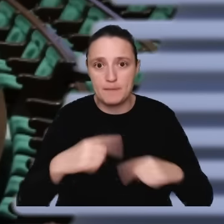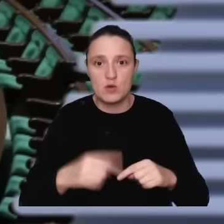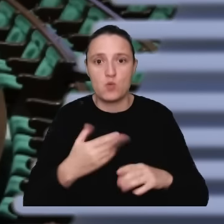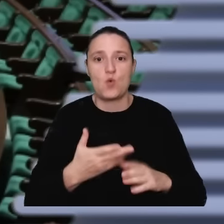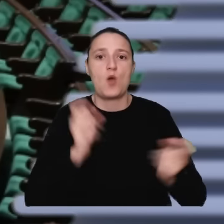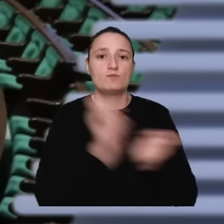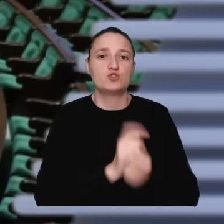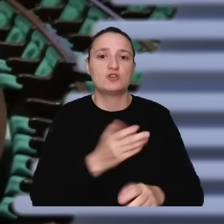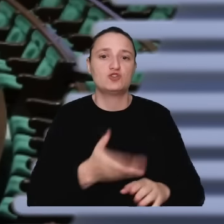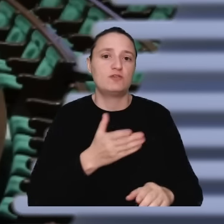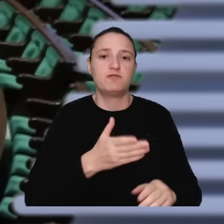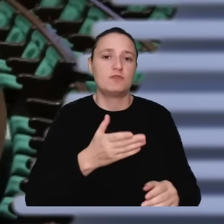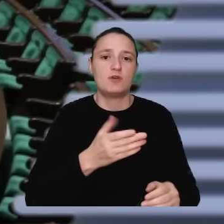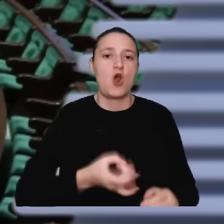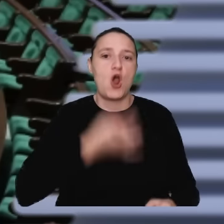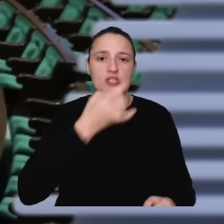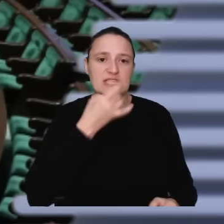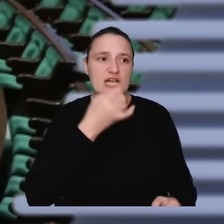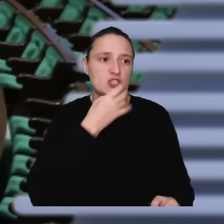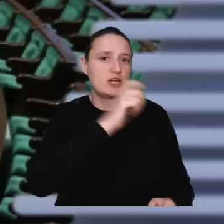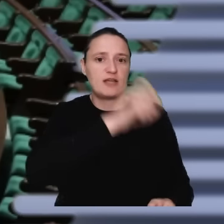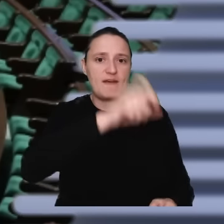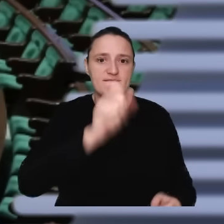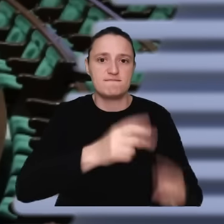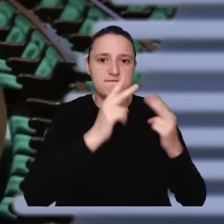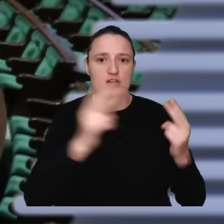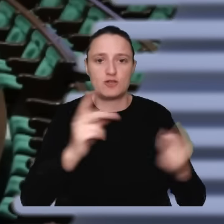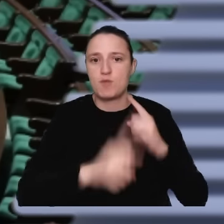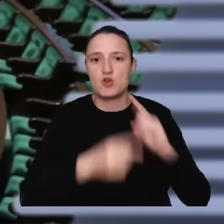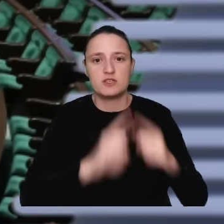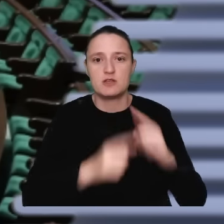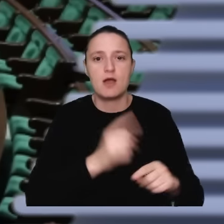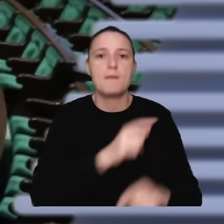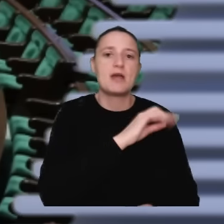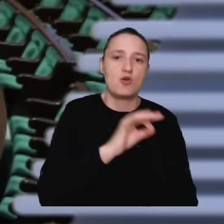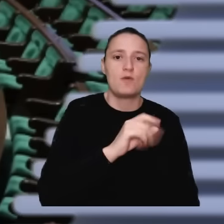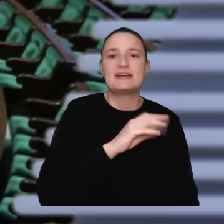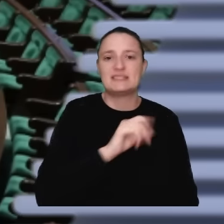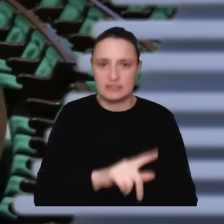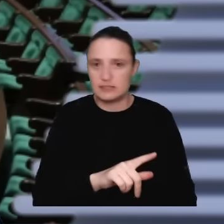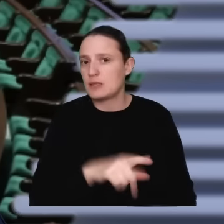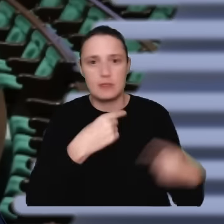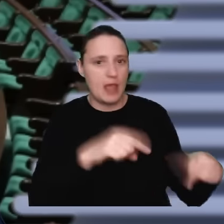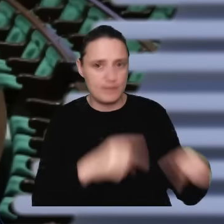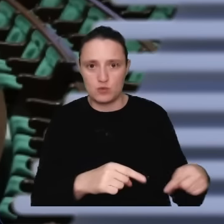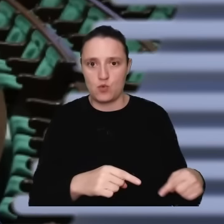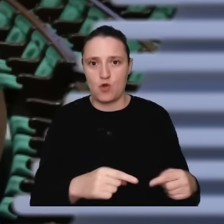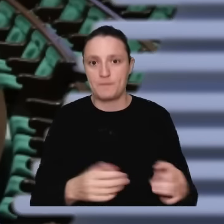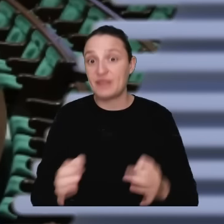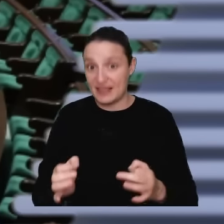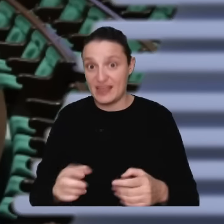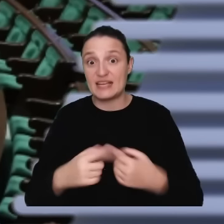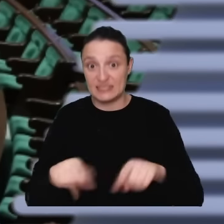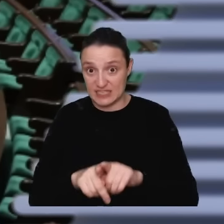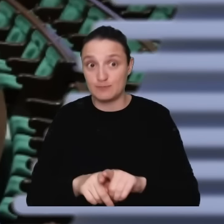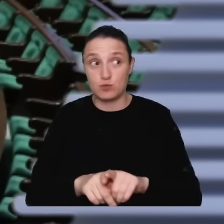do postawienia aktów oskarżenia bardzo ważnym, prominentnym politykom Koalicji Platformy i PSL-u. Czy ten zespół ma być jasnym